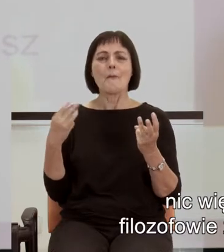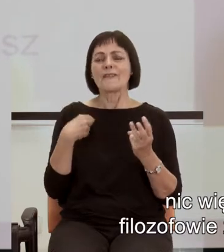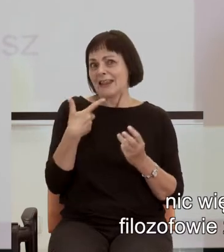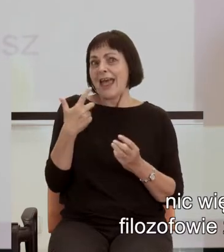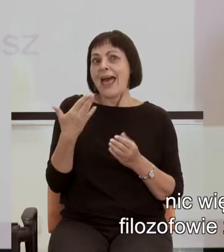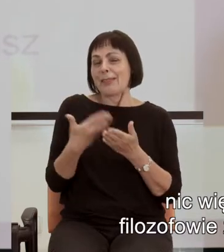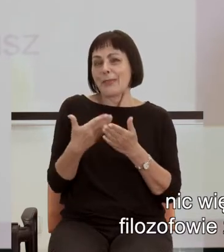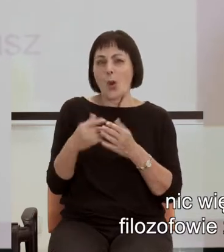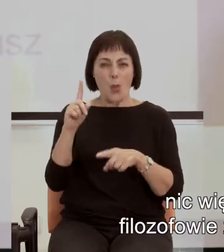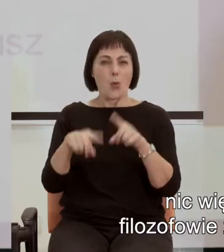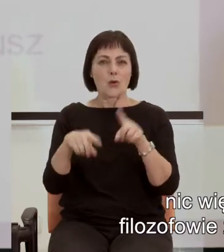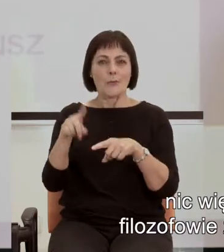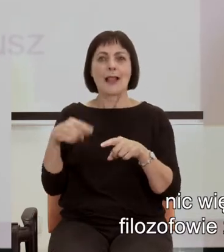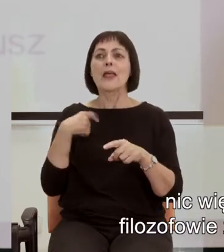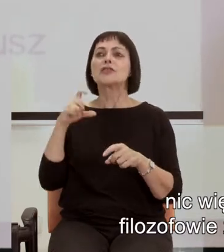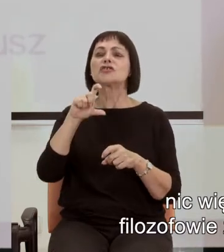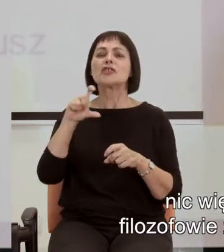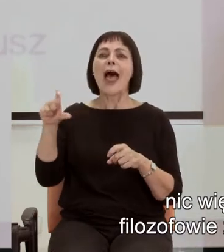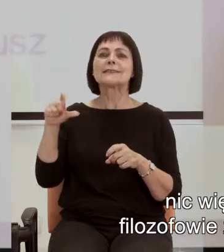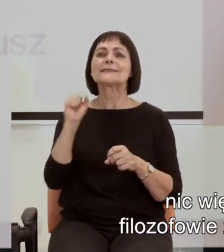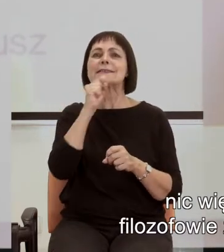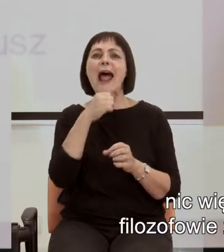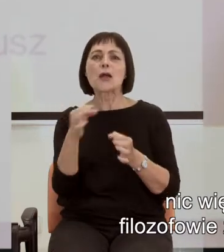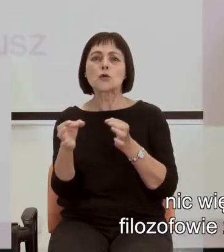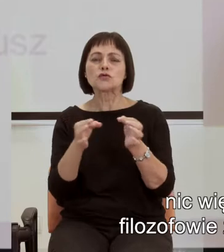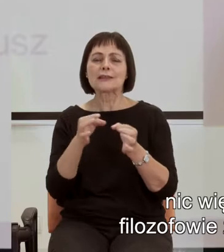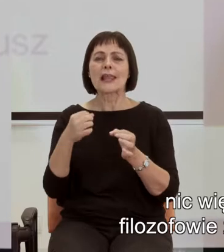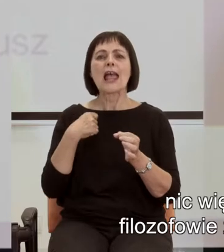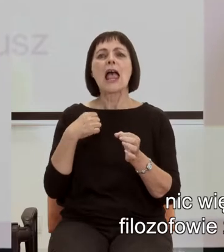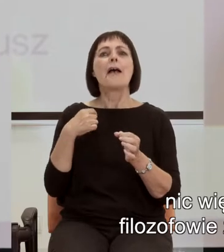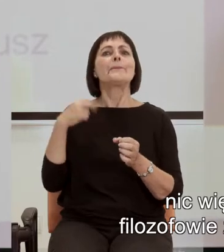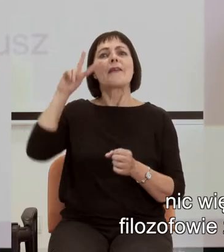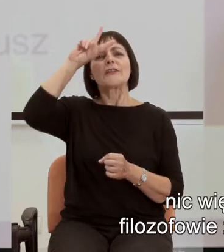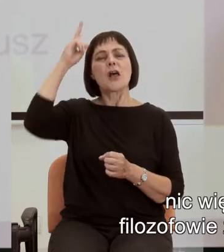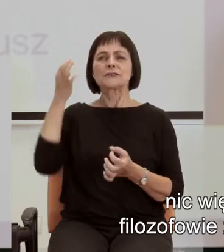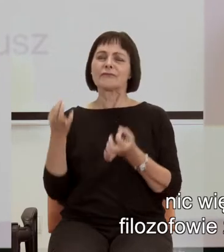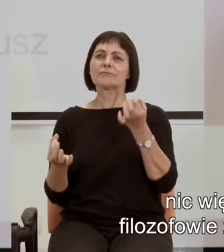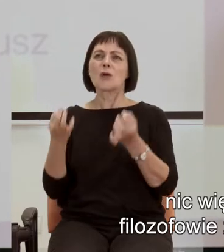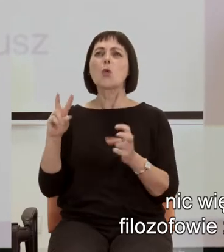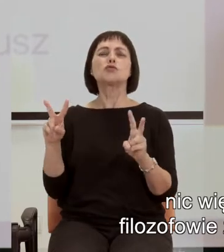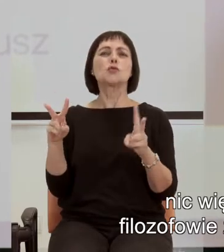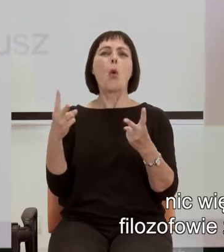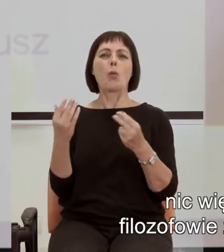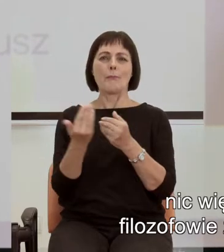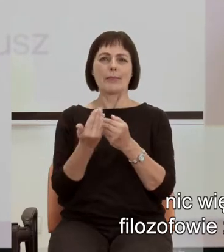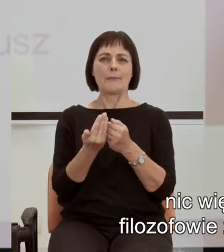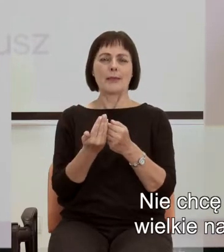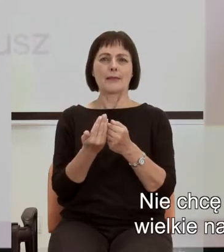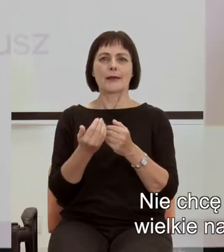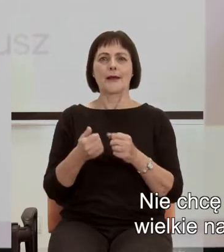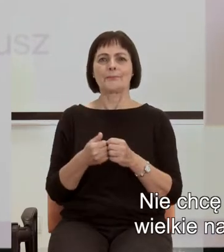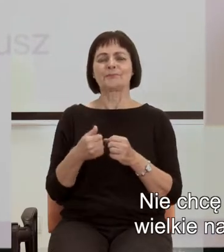dziwnego, że od czasów starożytnych filozofowie zastanawiali się, skąd matematyka się bierze.